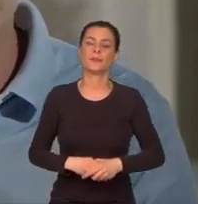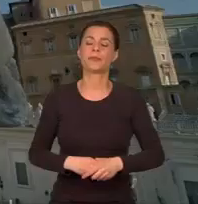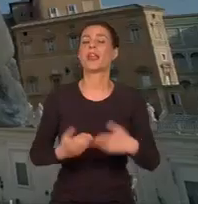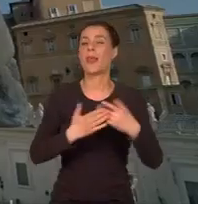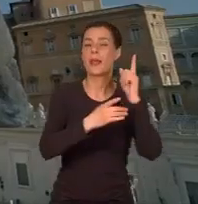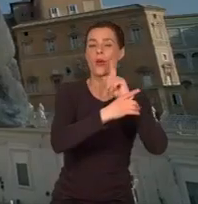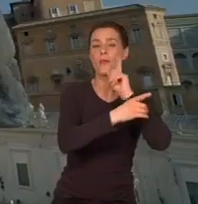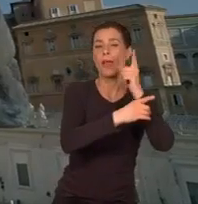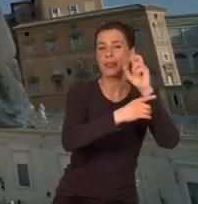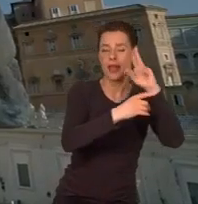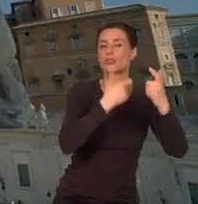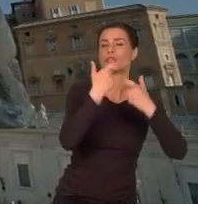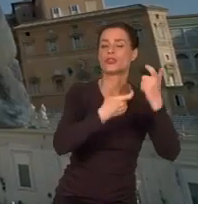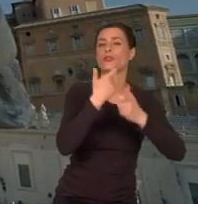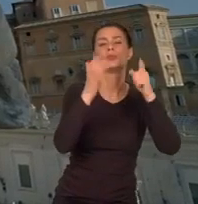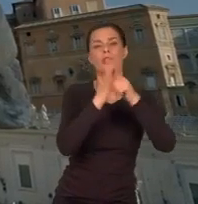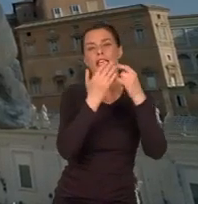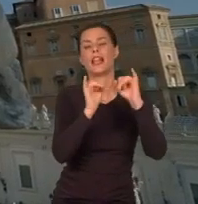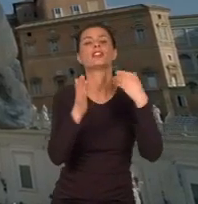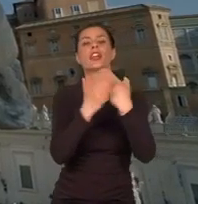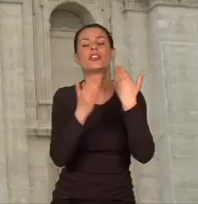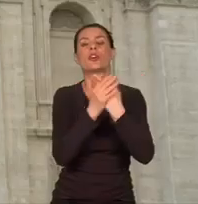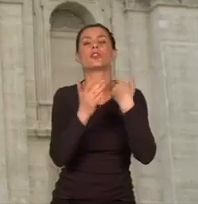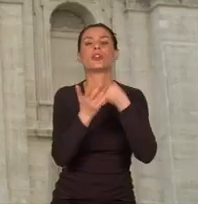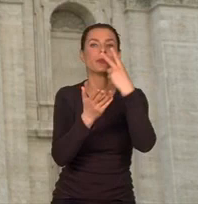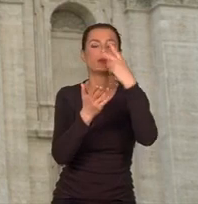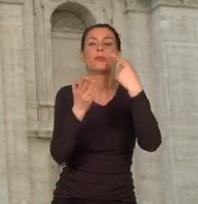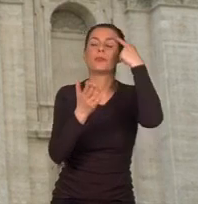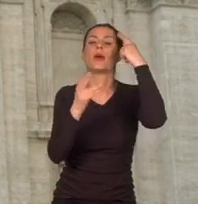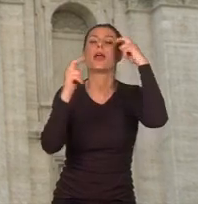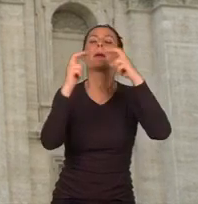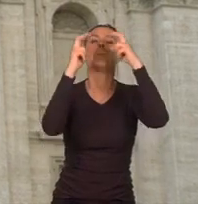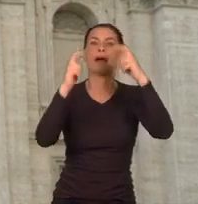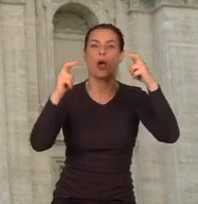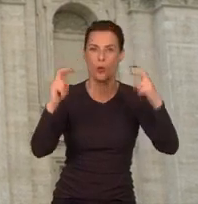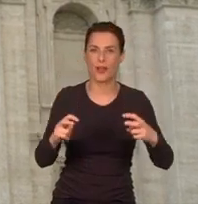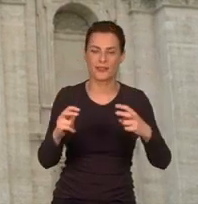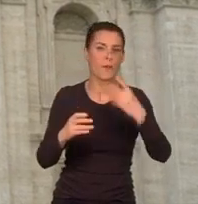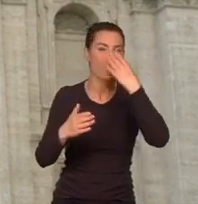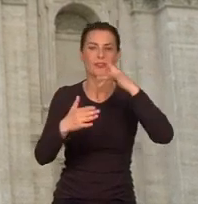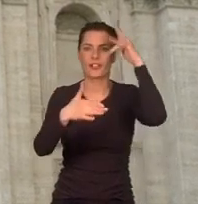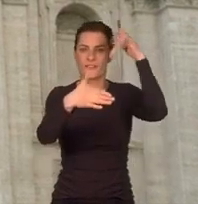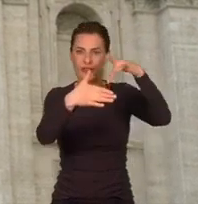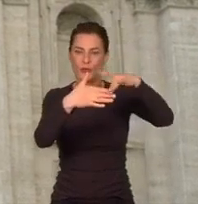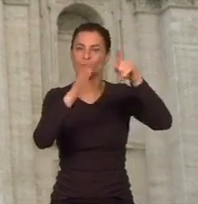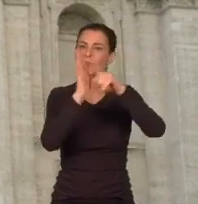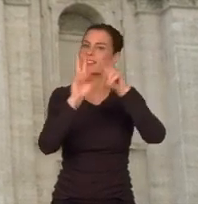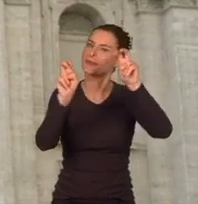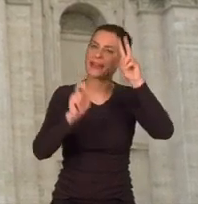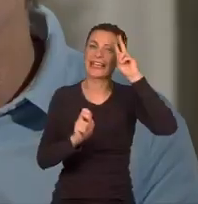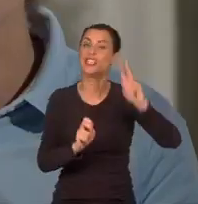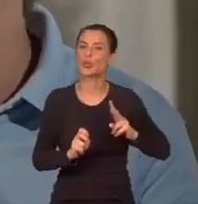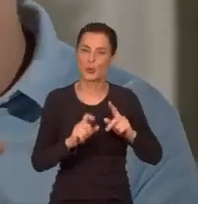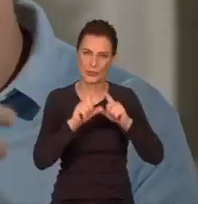Maderno wybrał taką fasadę, ponieważ ten jej typ najbardziej przypominał pałac. Sprawiał wrażenie, że wewnątrz mieści się instytucja.